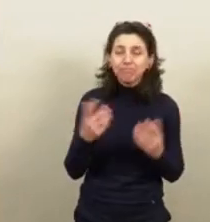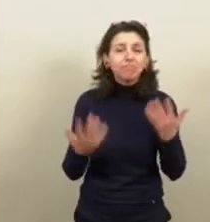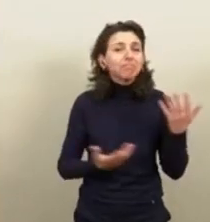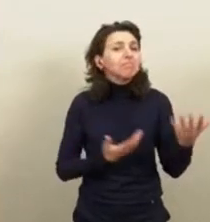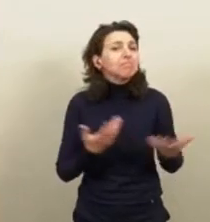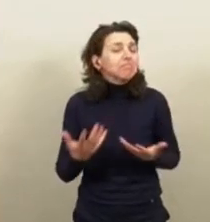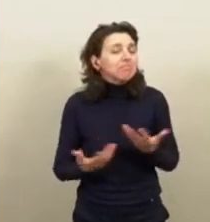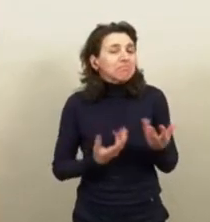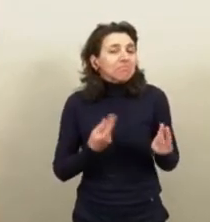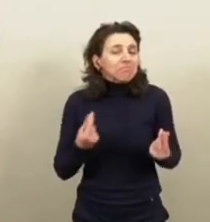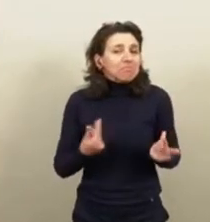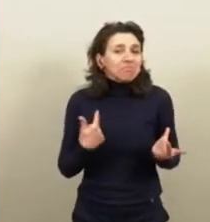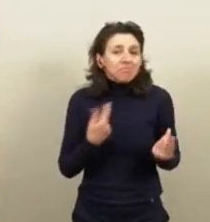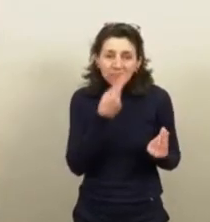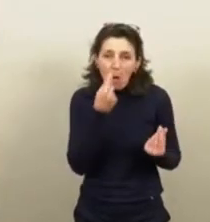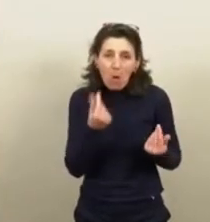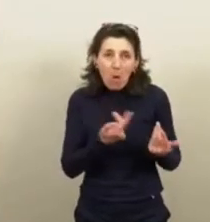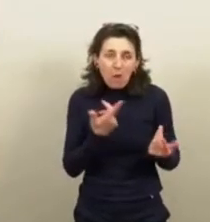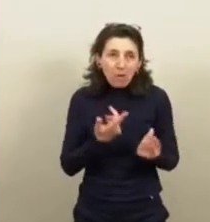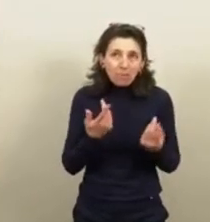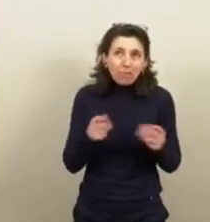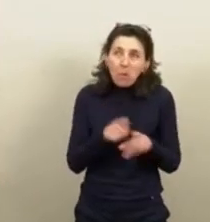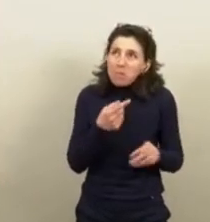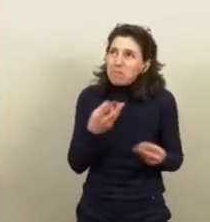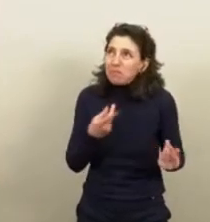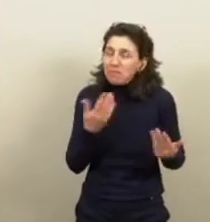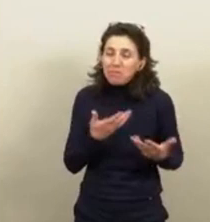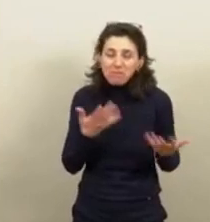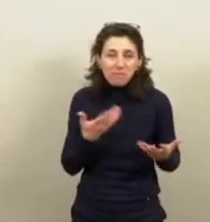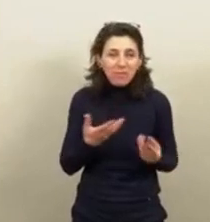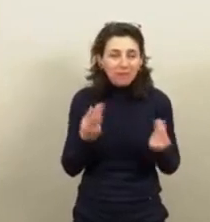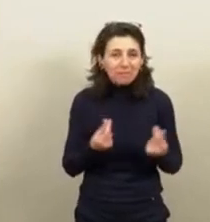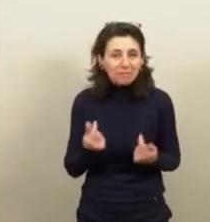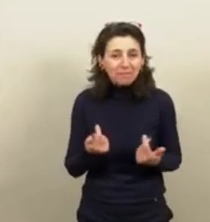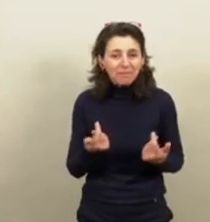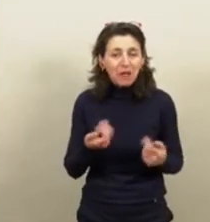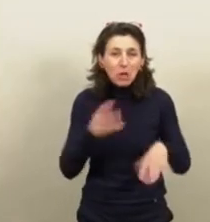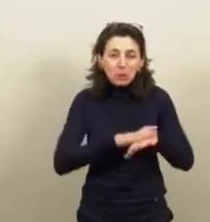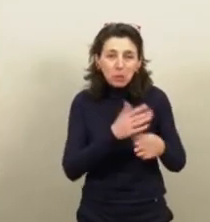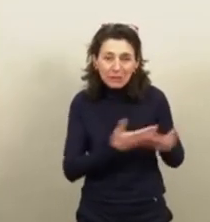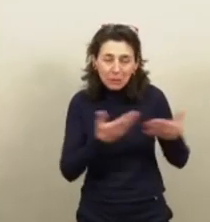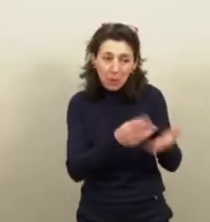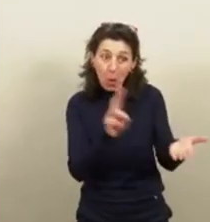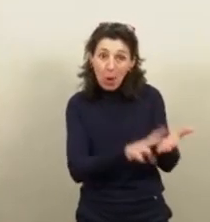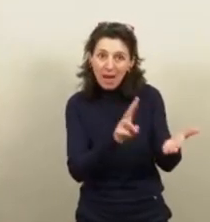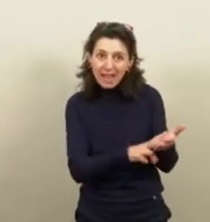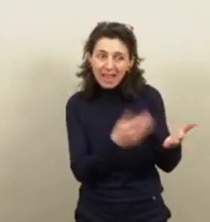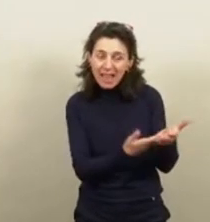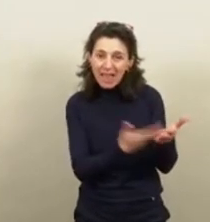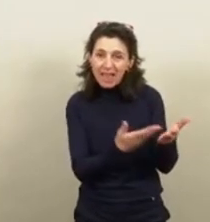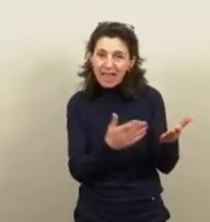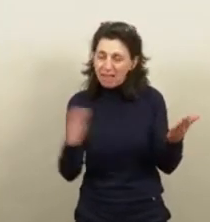Et donc, qui me paraît un peu, comment dire, par rapport à la réalité que nous vivons, ça me paraît